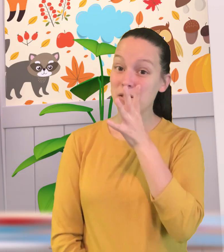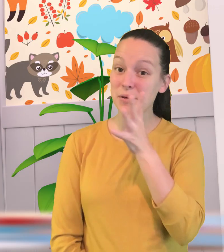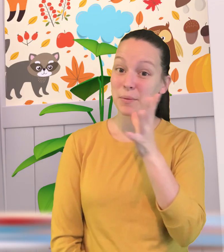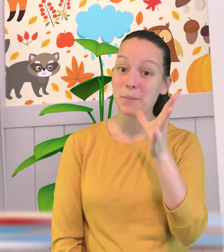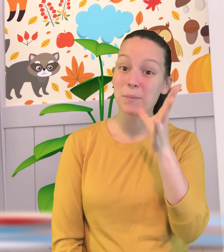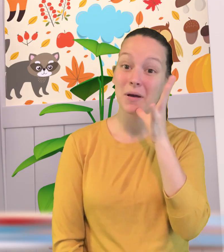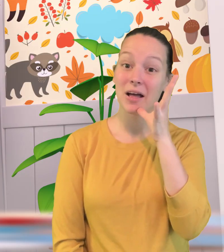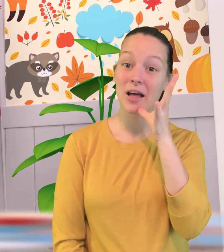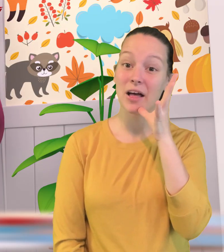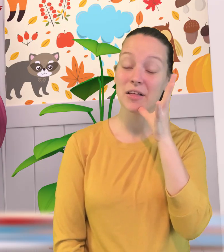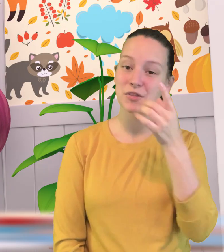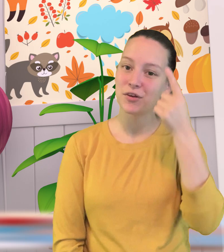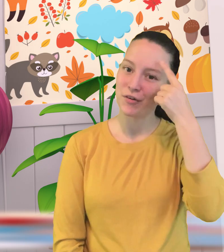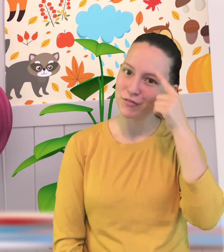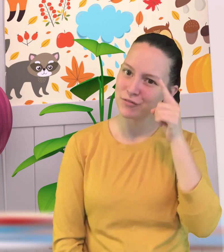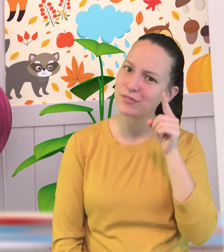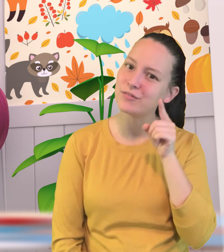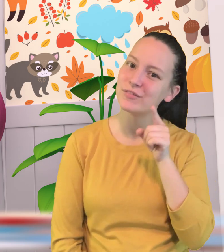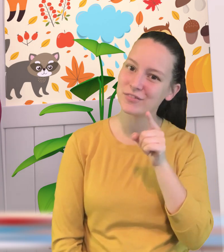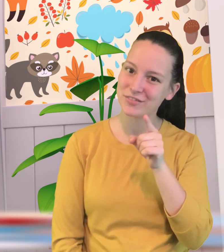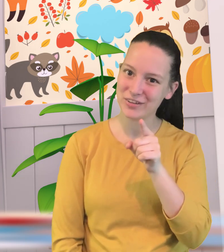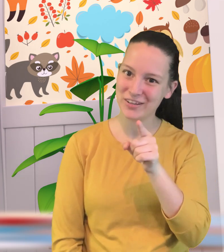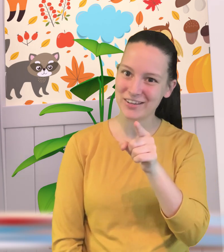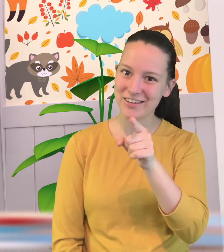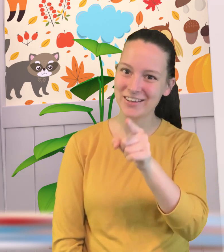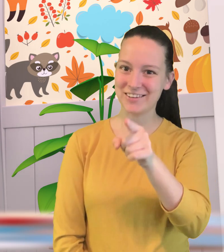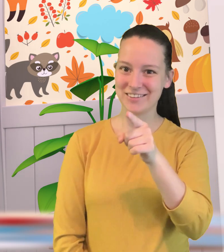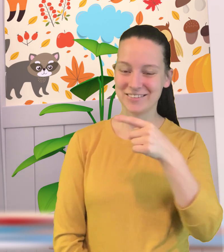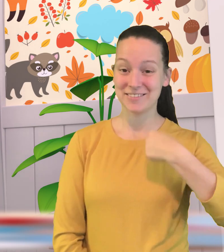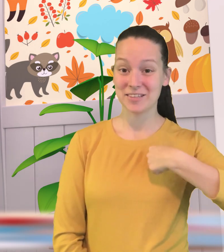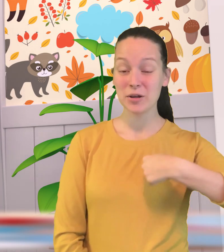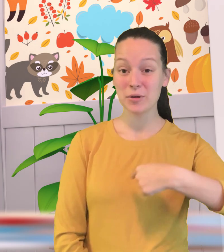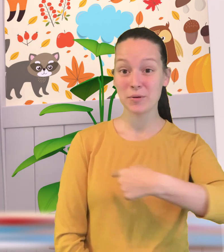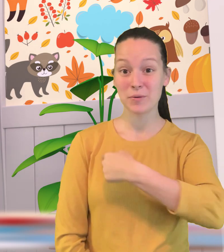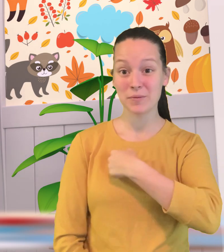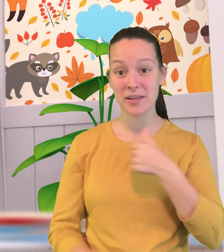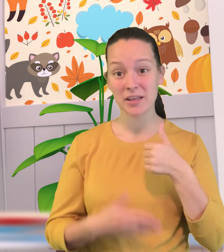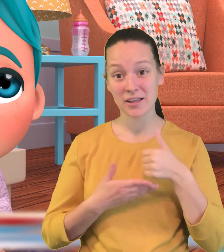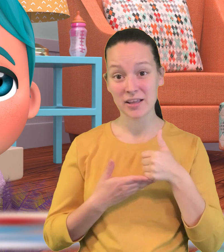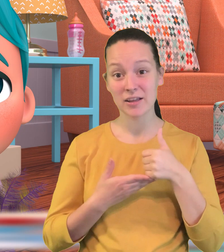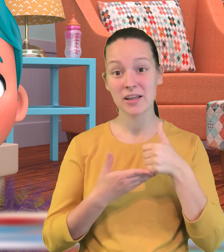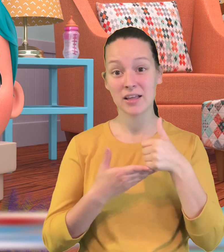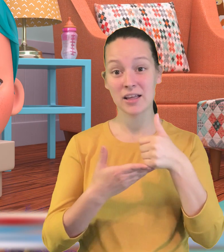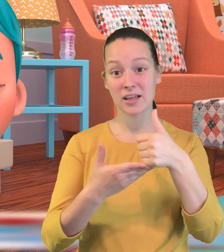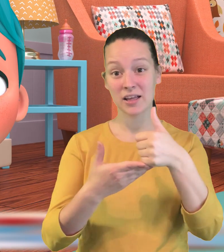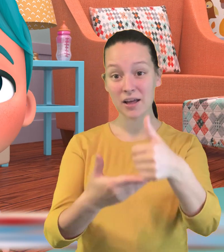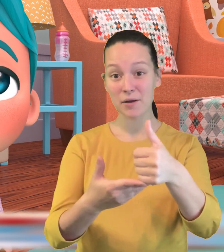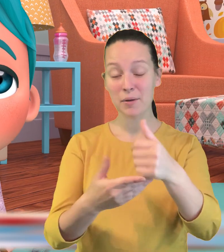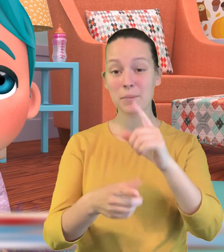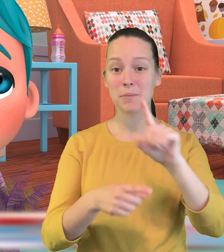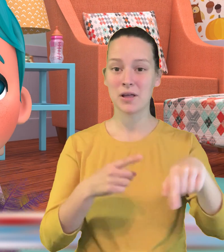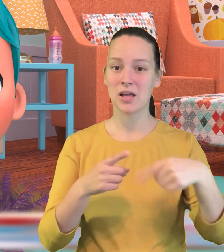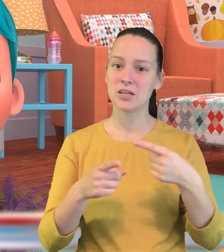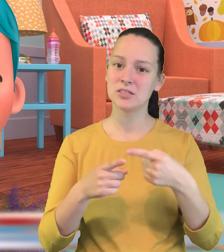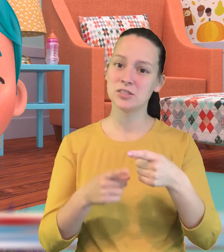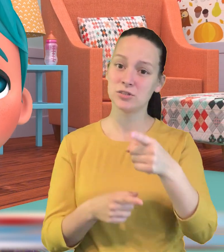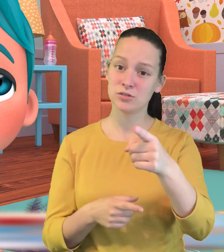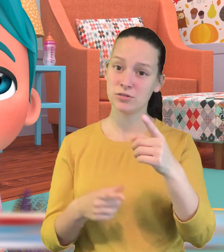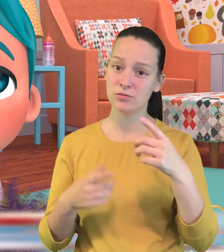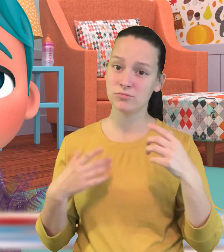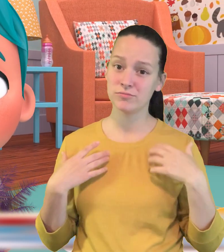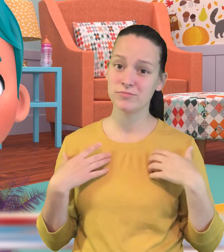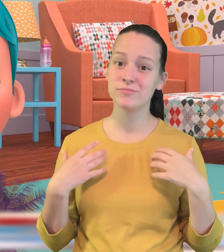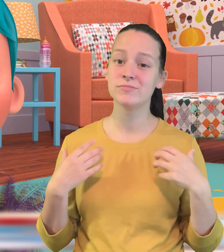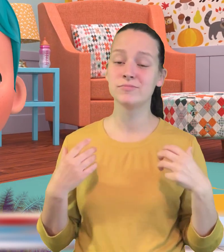Ja, Mutter Mutter auf dein Wohl Wir helfen dir